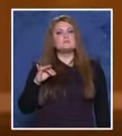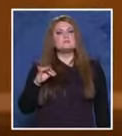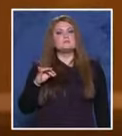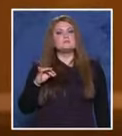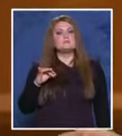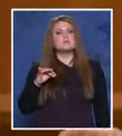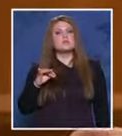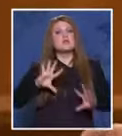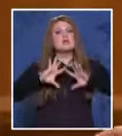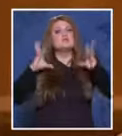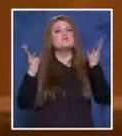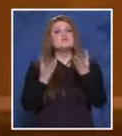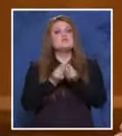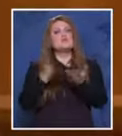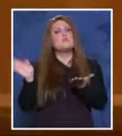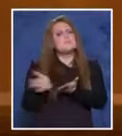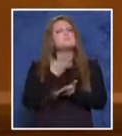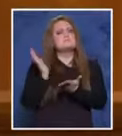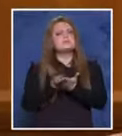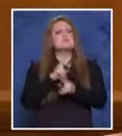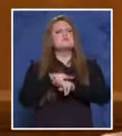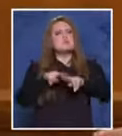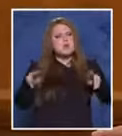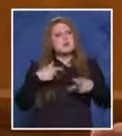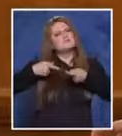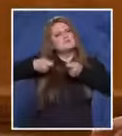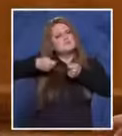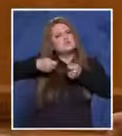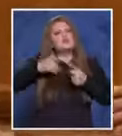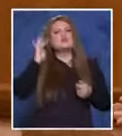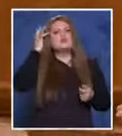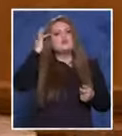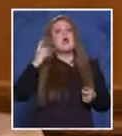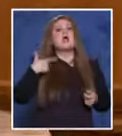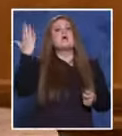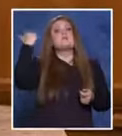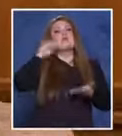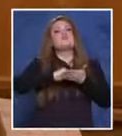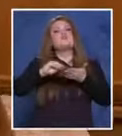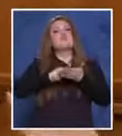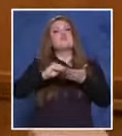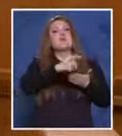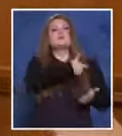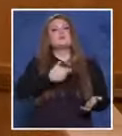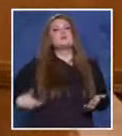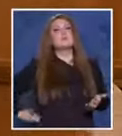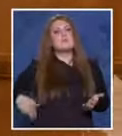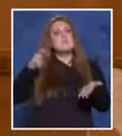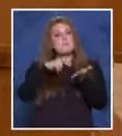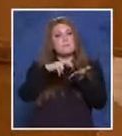И всичко минаваше нормално. Завъдих се животни, бях четоводител в Народна банка. Обаче, така или иначе,